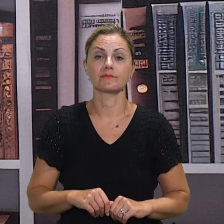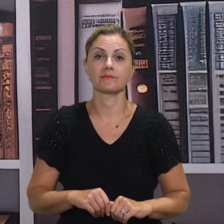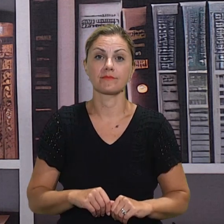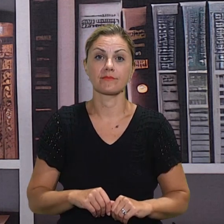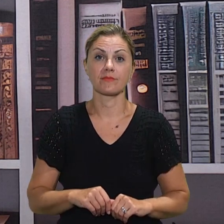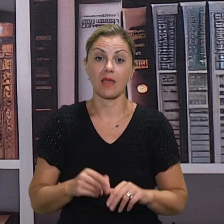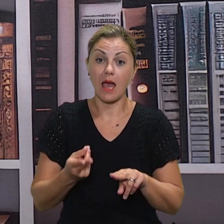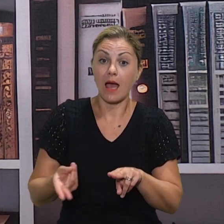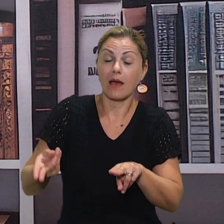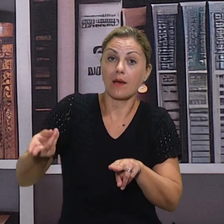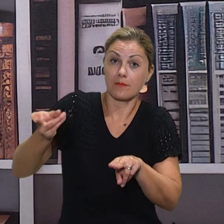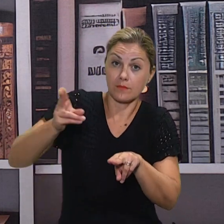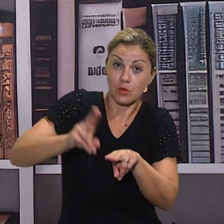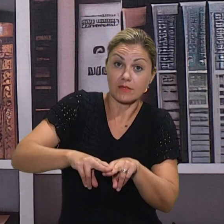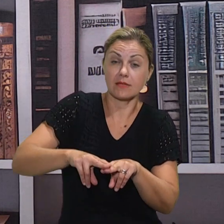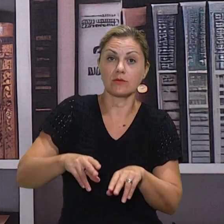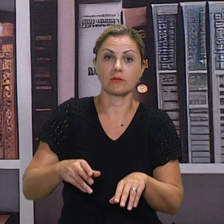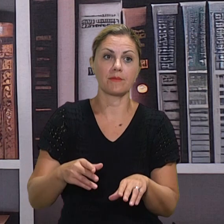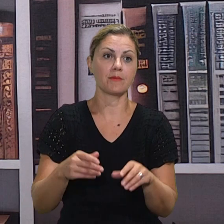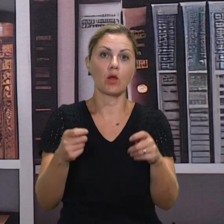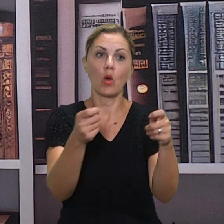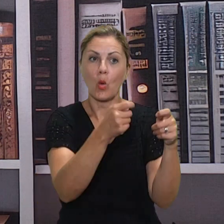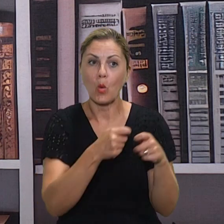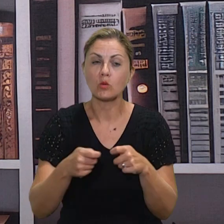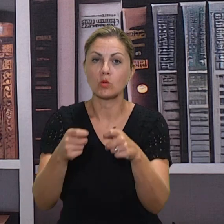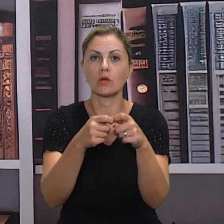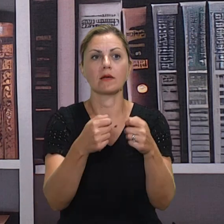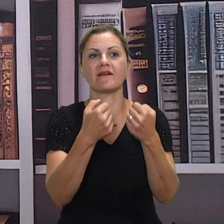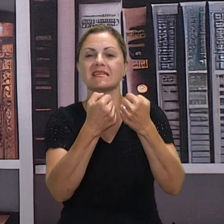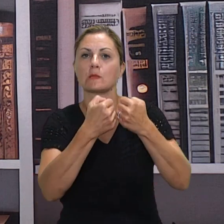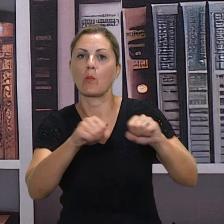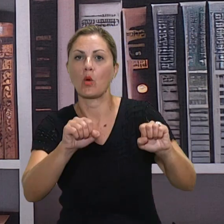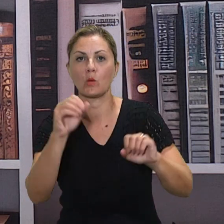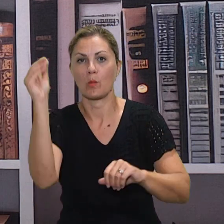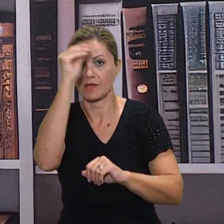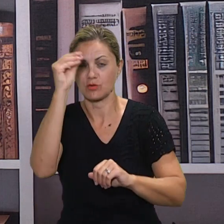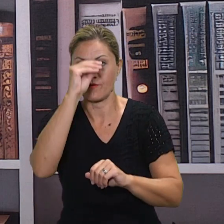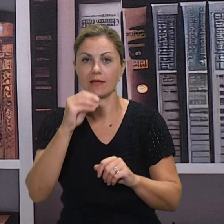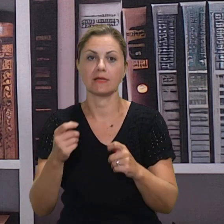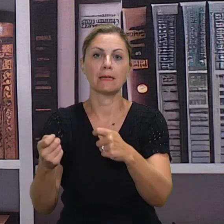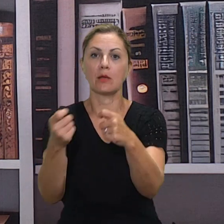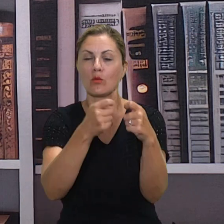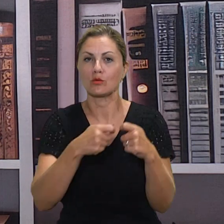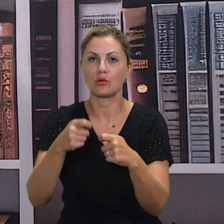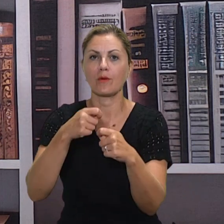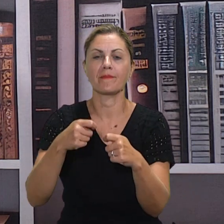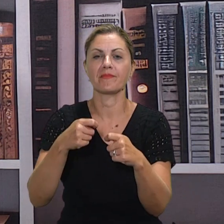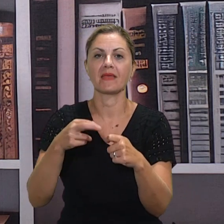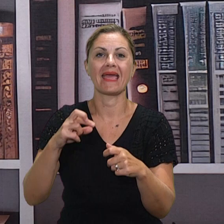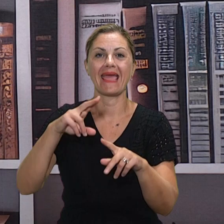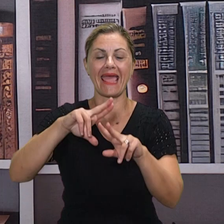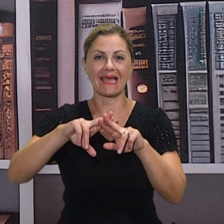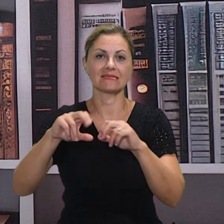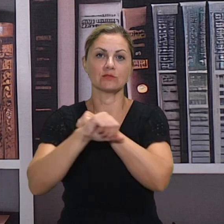A uz to postoje i razno razne udruge kao Forum za slobodu odgoj i obrazovanja ili udruga bivših studenta i